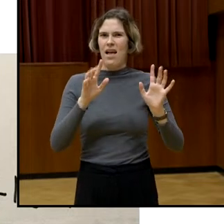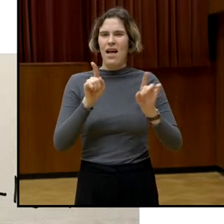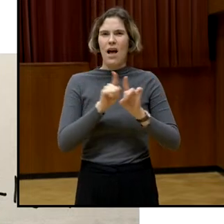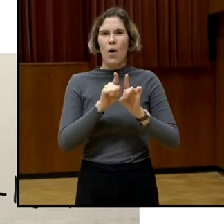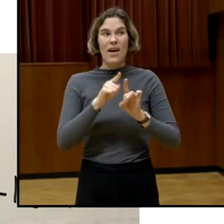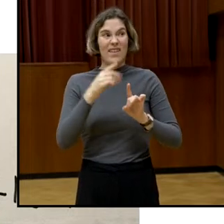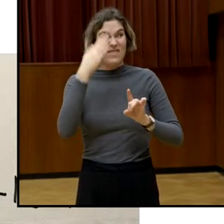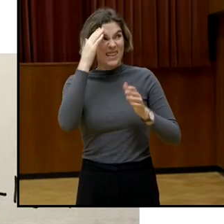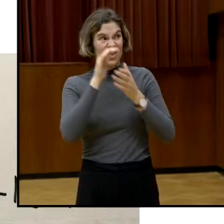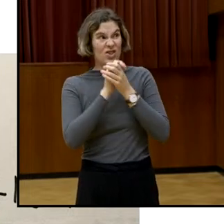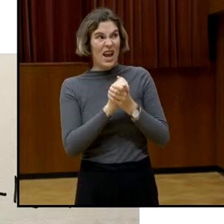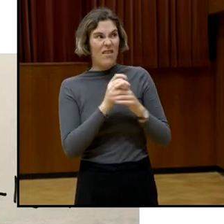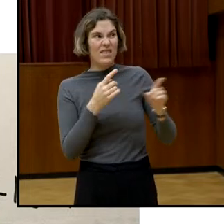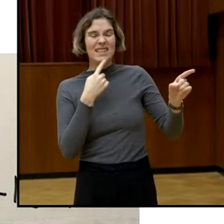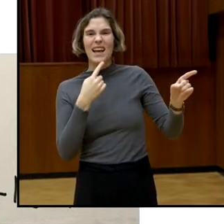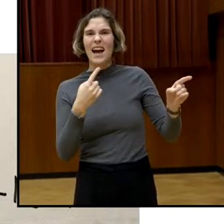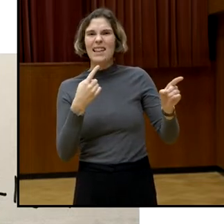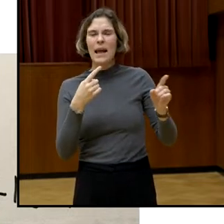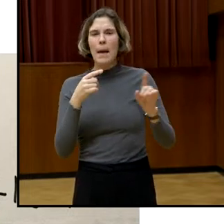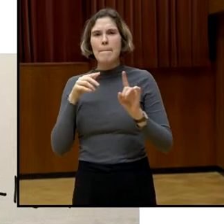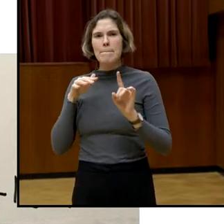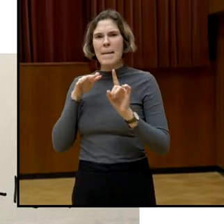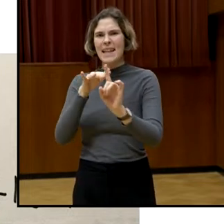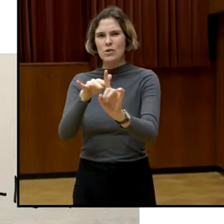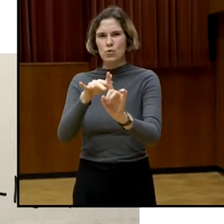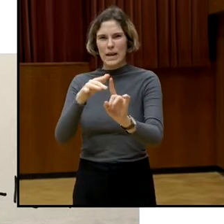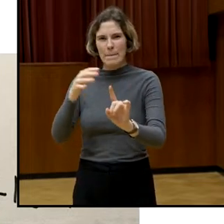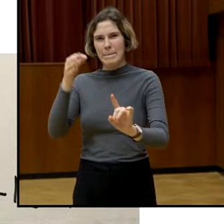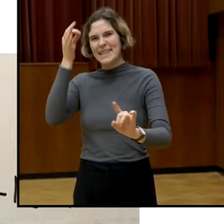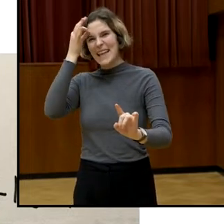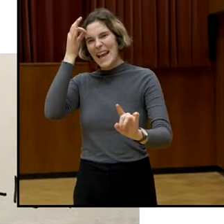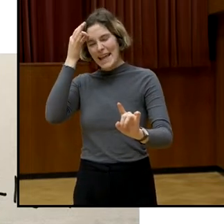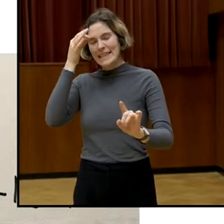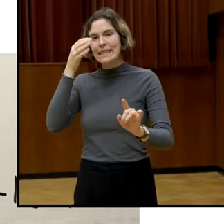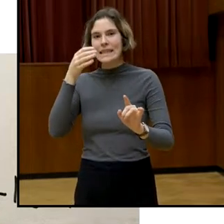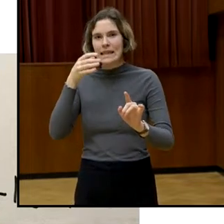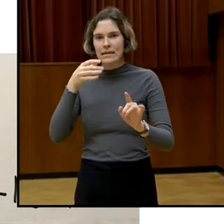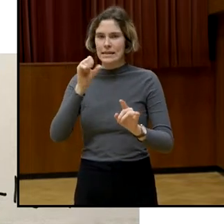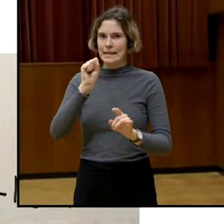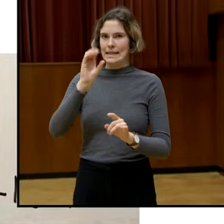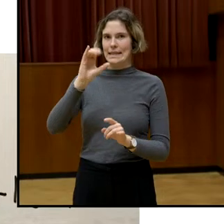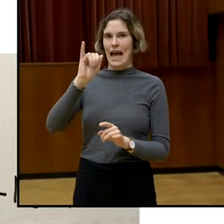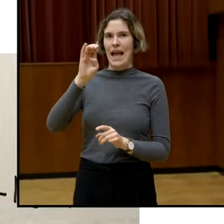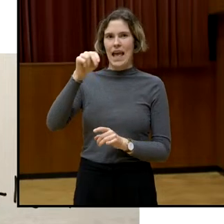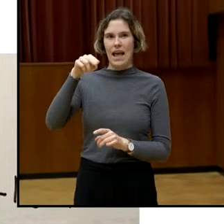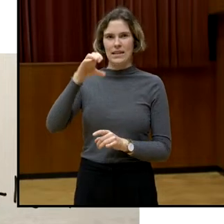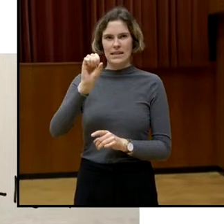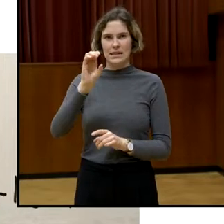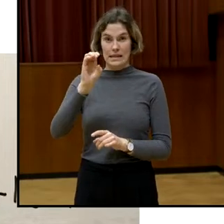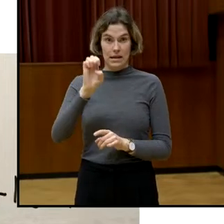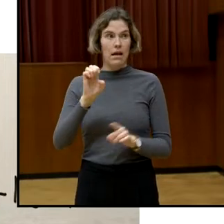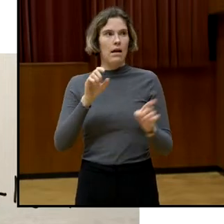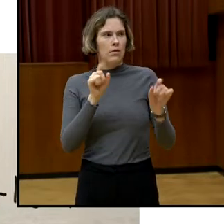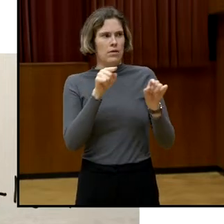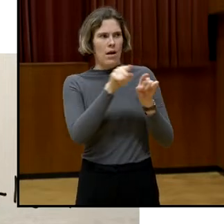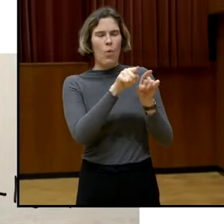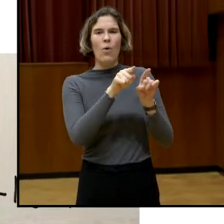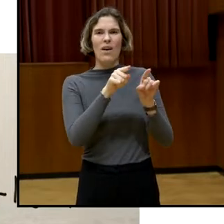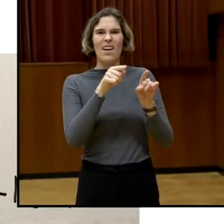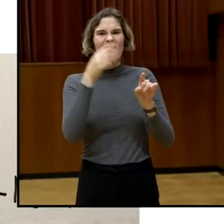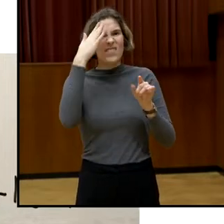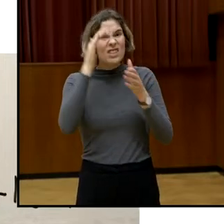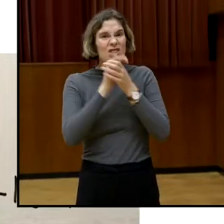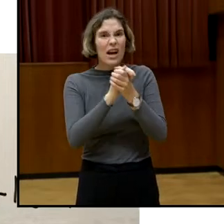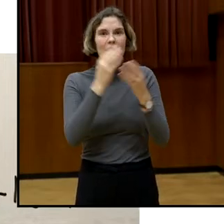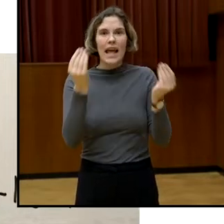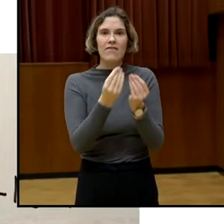gesprochen ist. Hier wird von Mainstream-Science gesprochen und dass Wissenschaft auch nie als etwas Losgelöstes gedacht wird, sondern immer in Verbindung mit